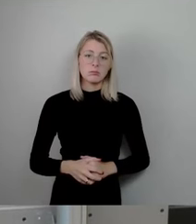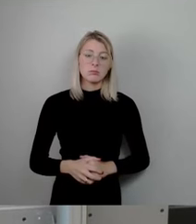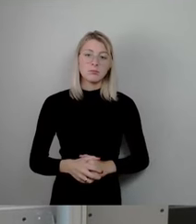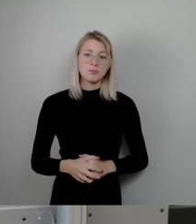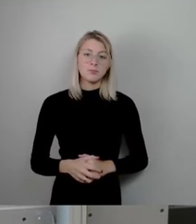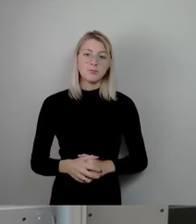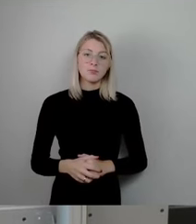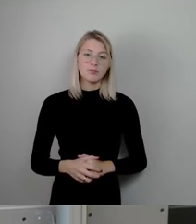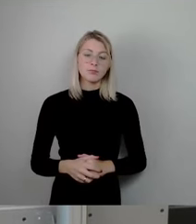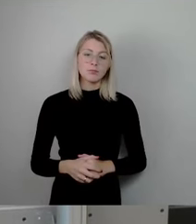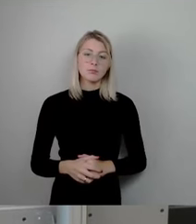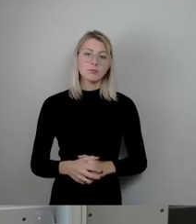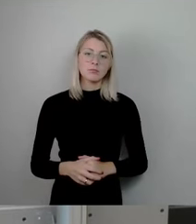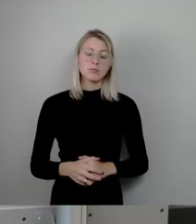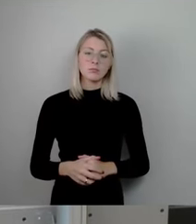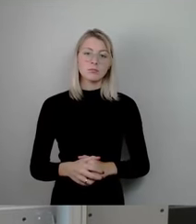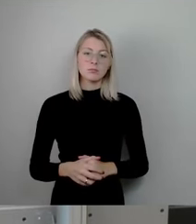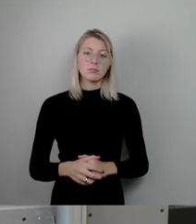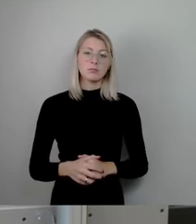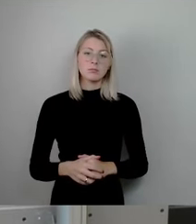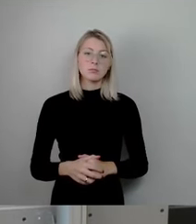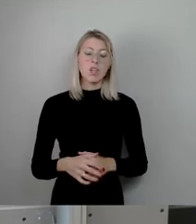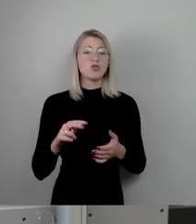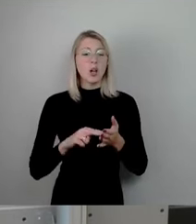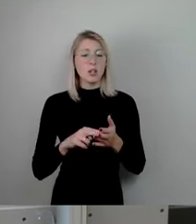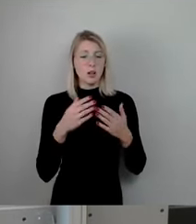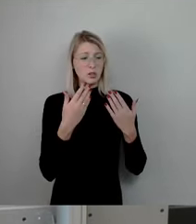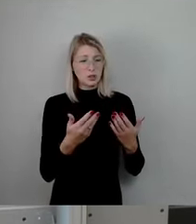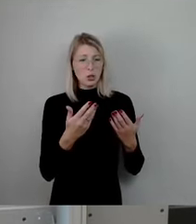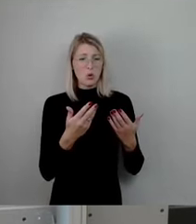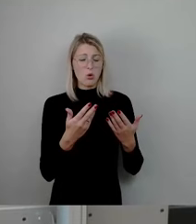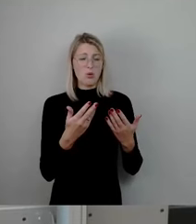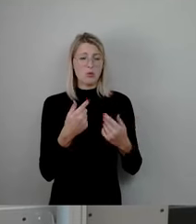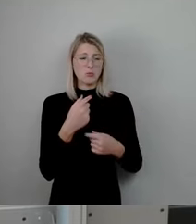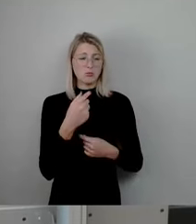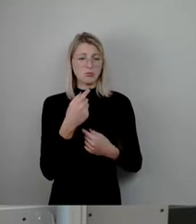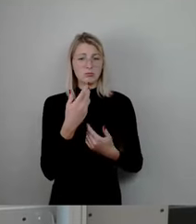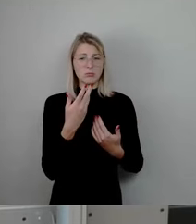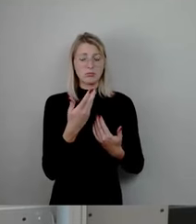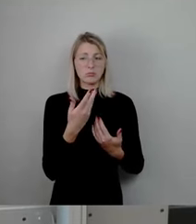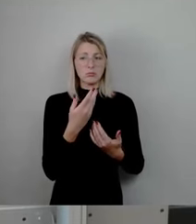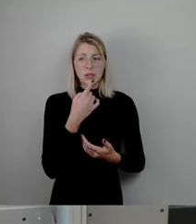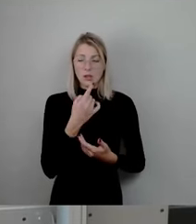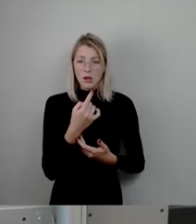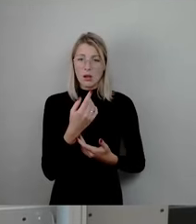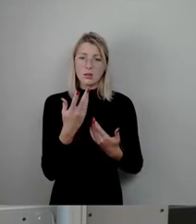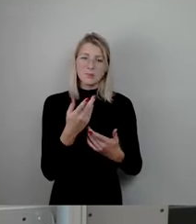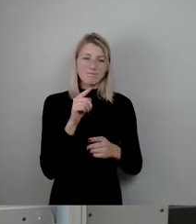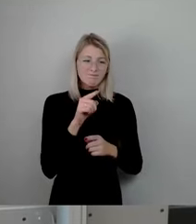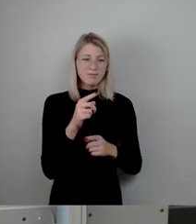Kein Statiker würde sich gewissermaßen herausgenommen haben, einen solch wichtigen